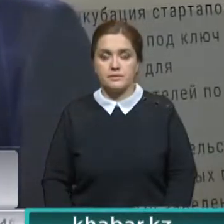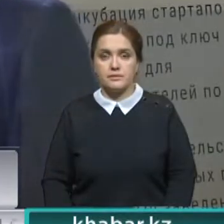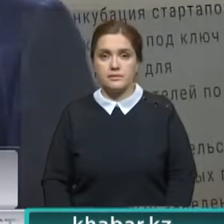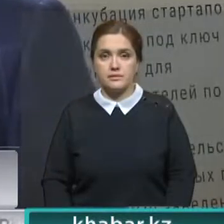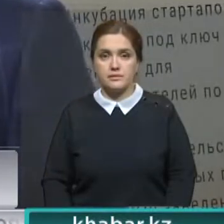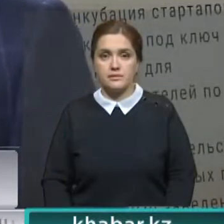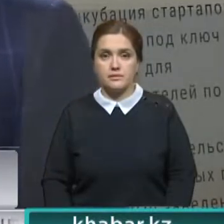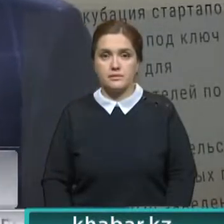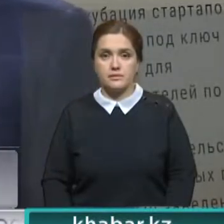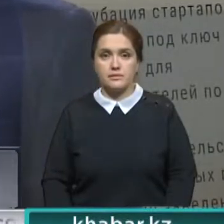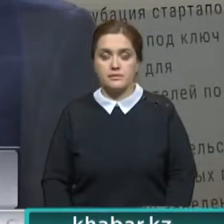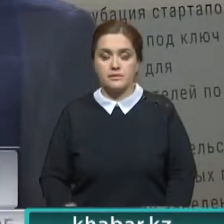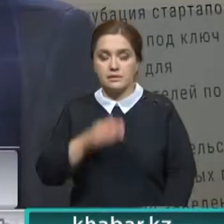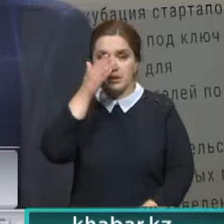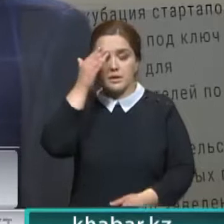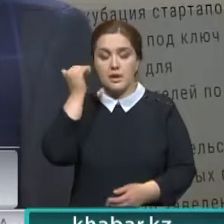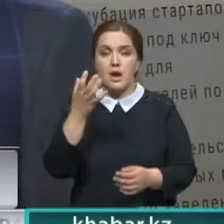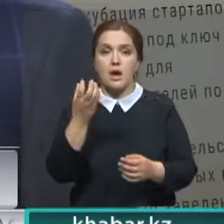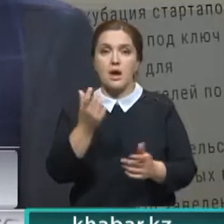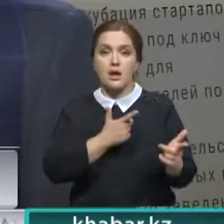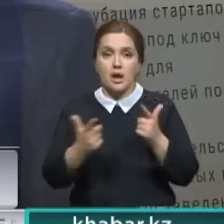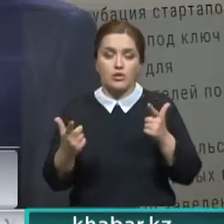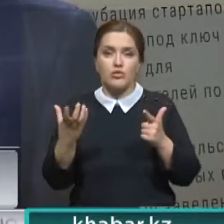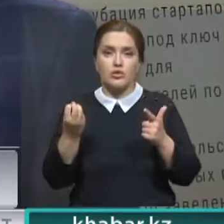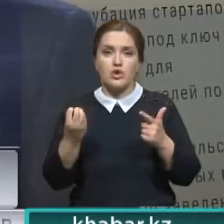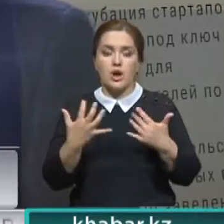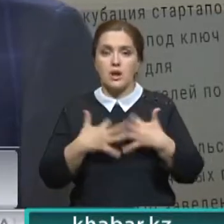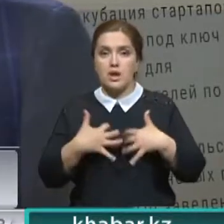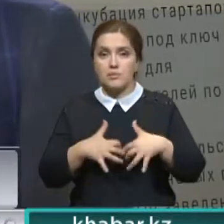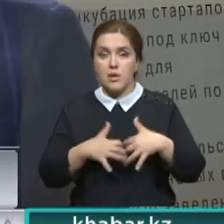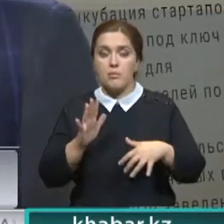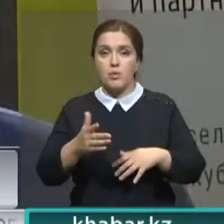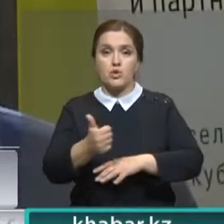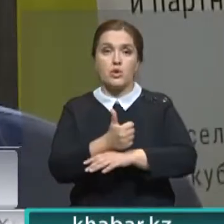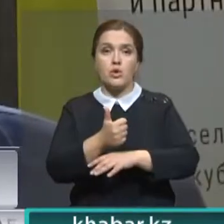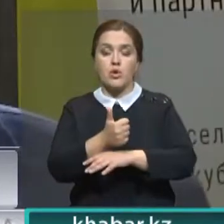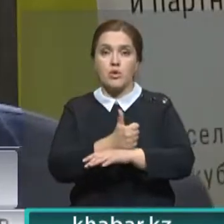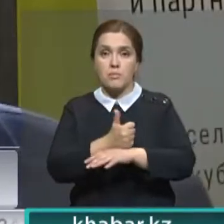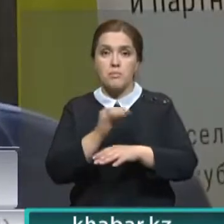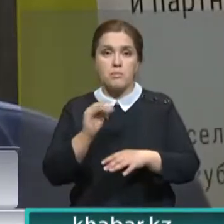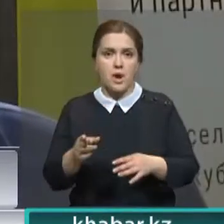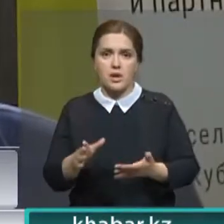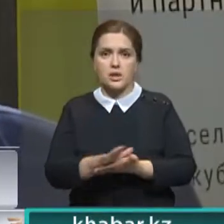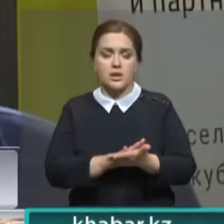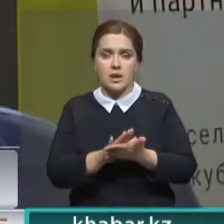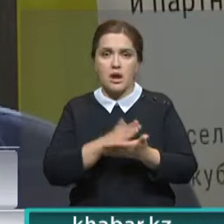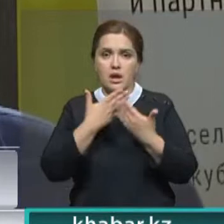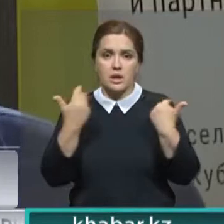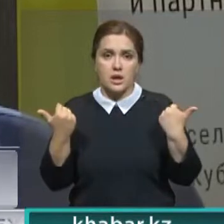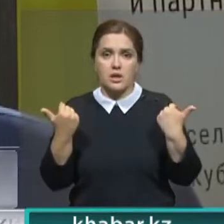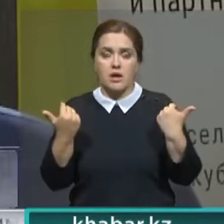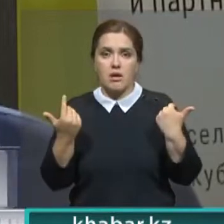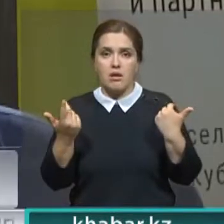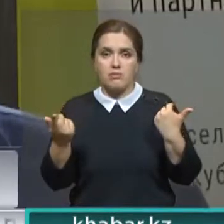Мне готовят еще одни радиозамеры с учетом часов пик. Абсолютно нет никаких, как говорится,